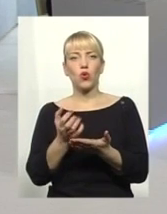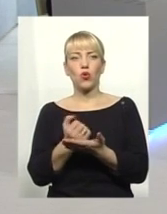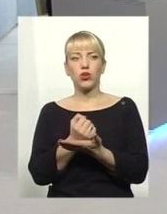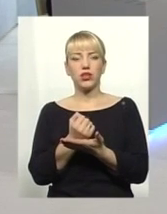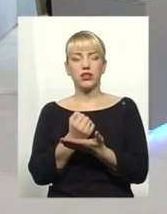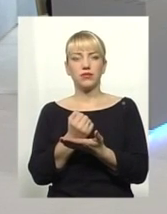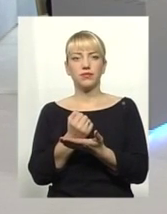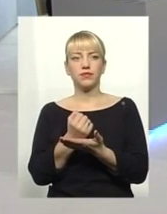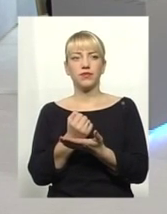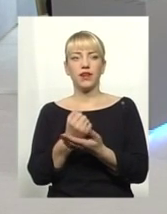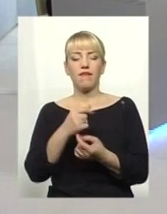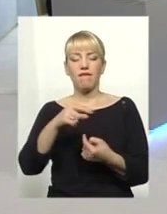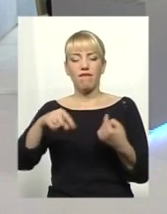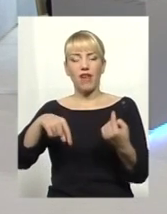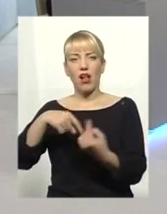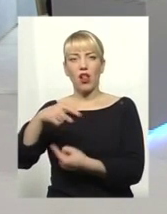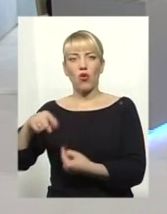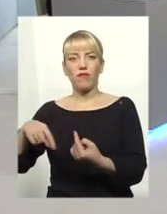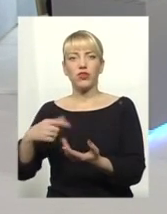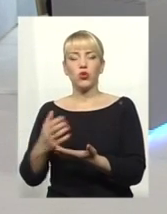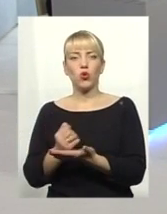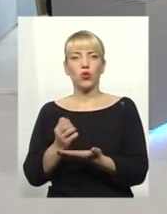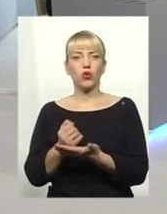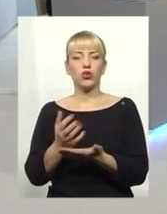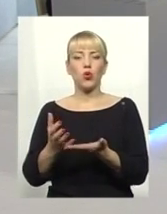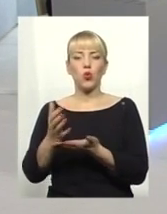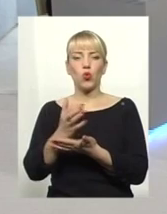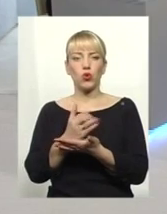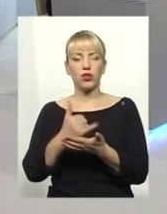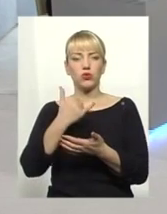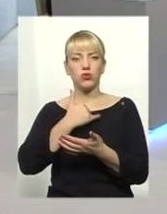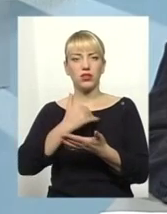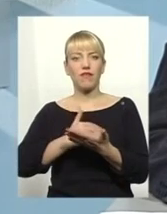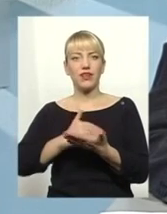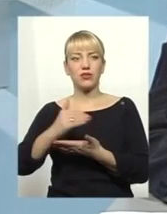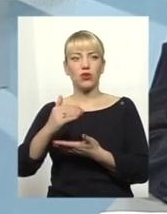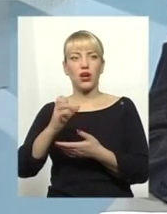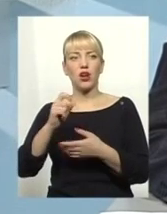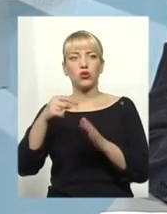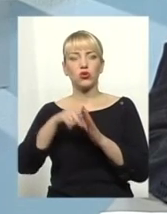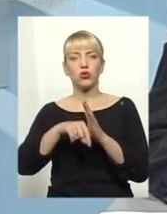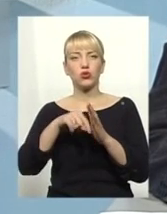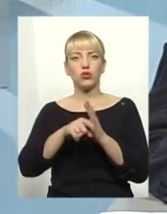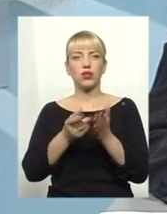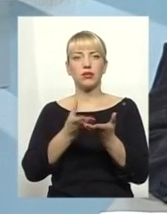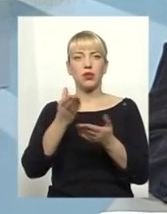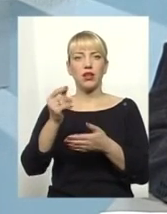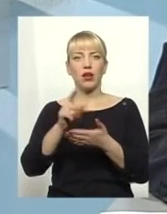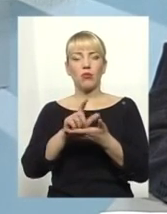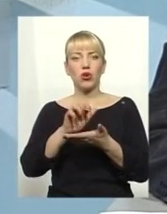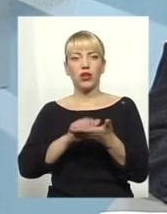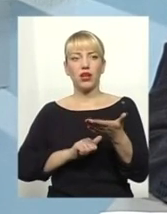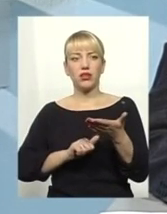ну, валові доходи якраз, урожайність, слава Богу, в нас висока, а що стосується сплати податків, якраз,